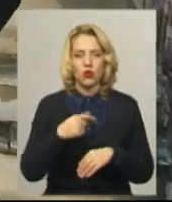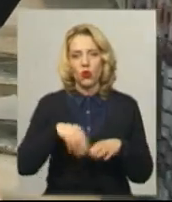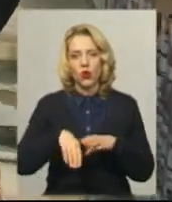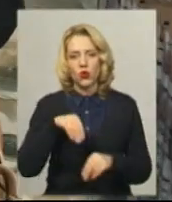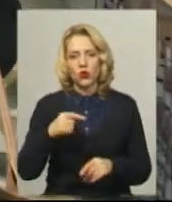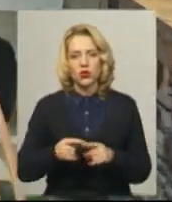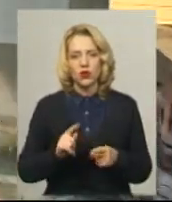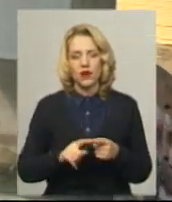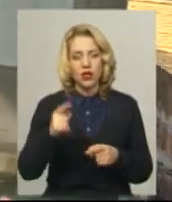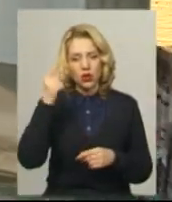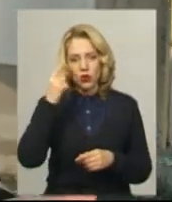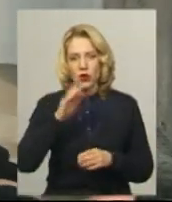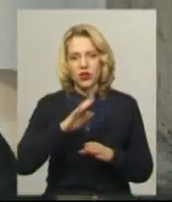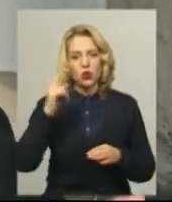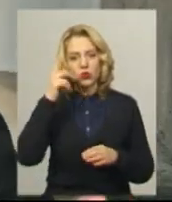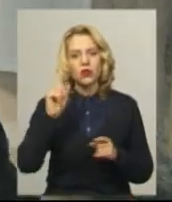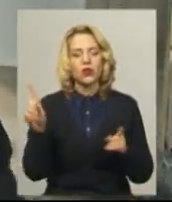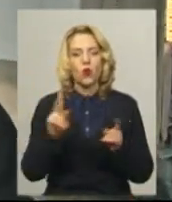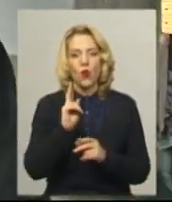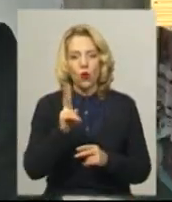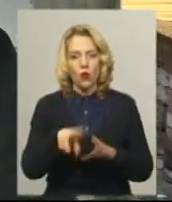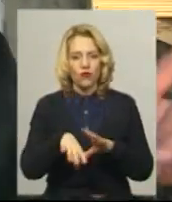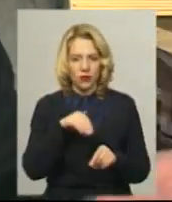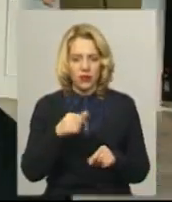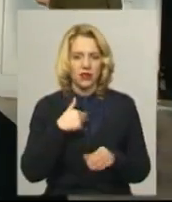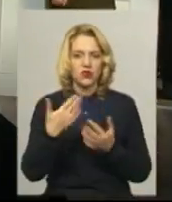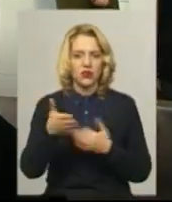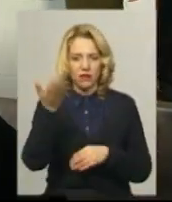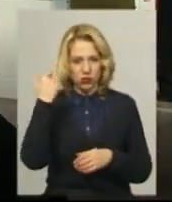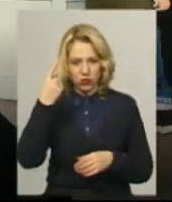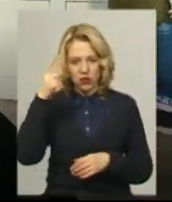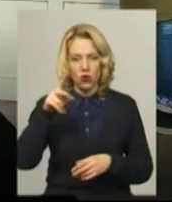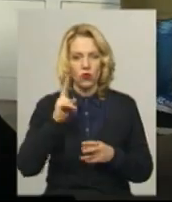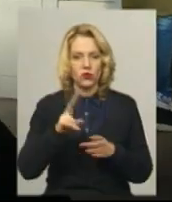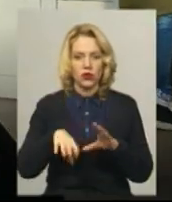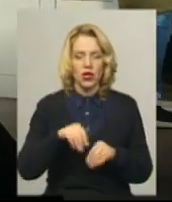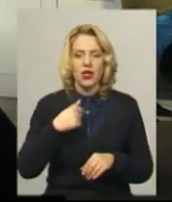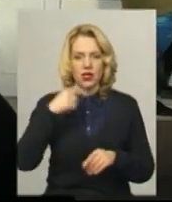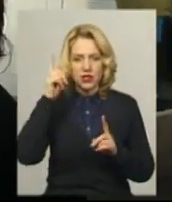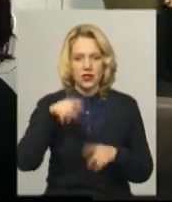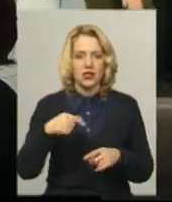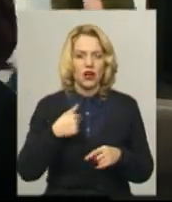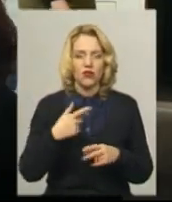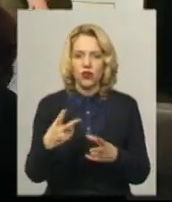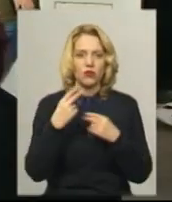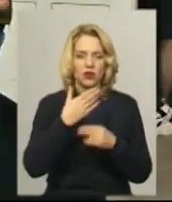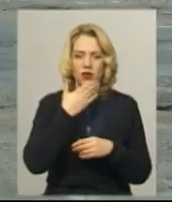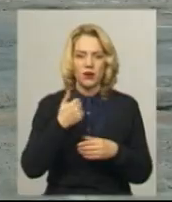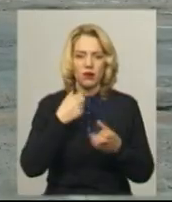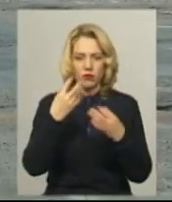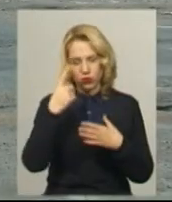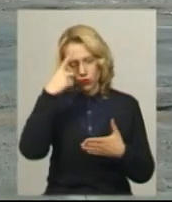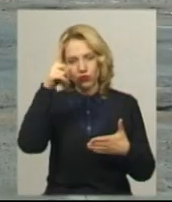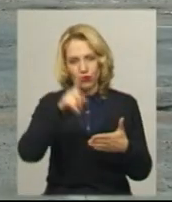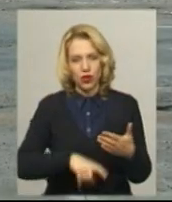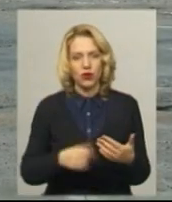довго над вибором не думала, адже давно визначилася, за кого голосуватиме. Я їх знаю, вони мої, вони мені не біця, я їх знаю, я їм вірую і довіряю.